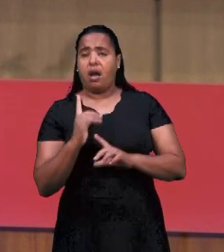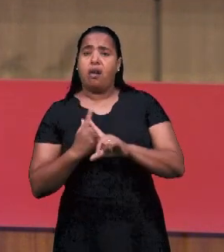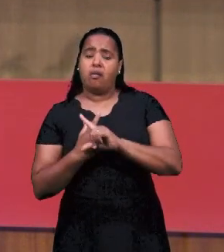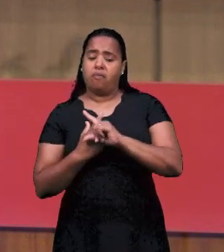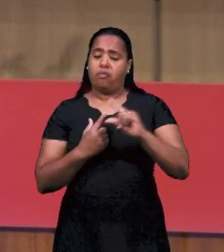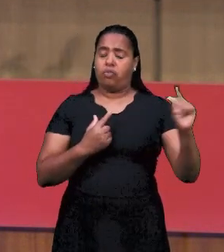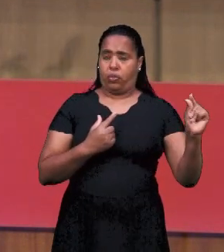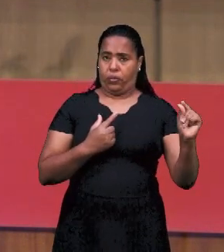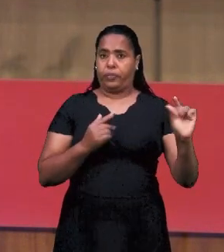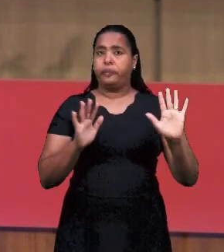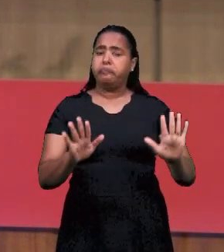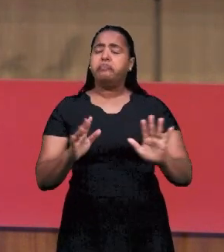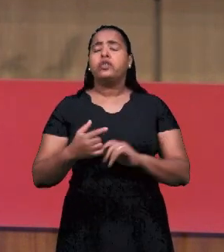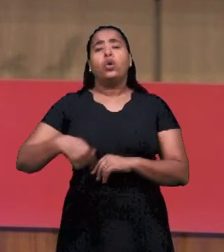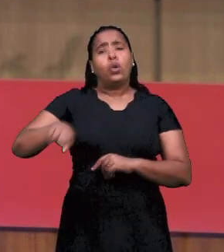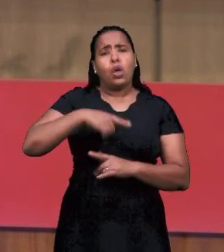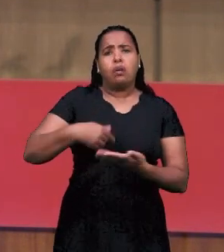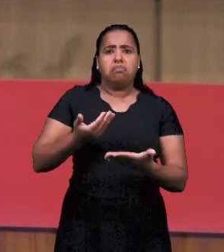из церкви.